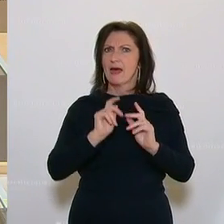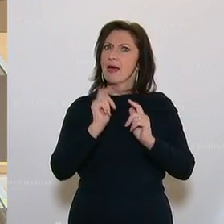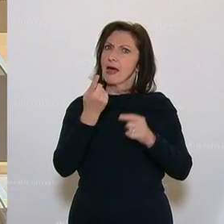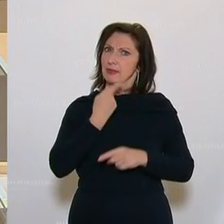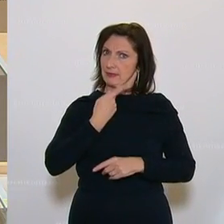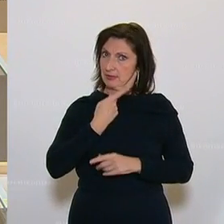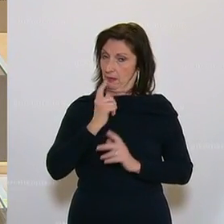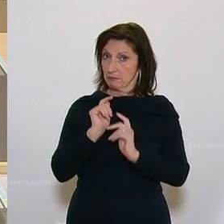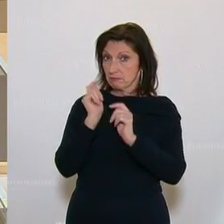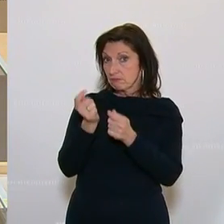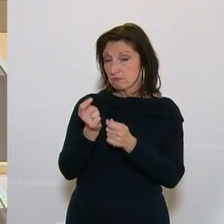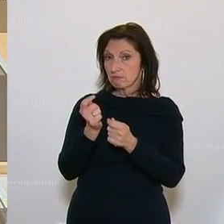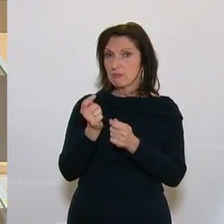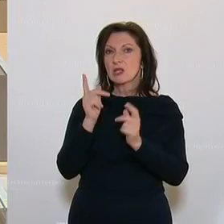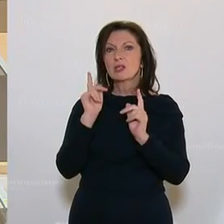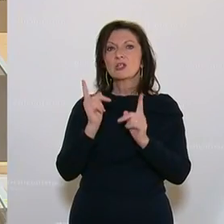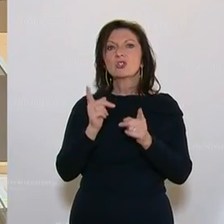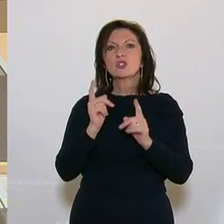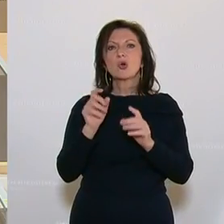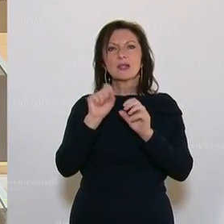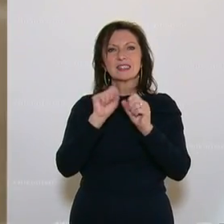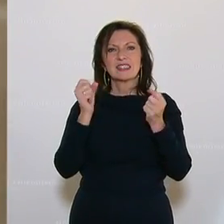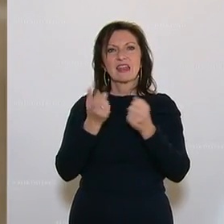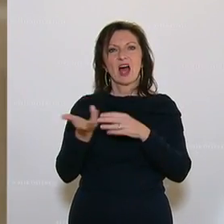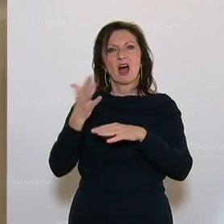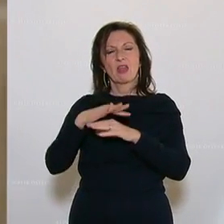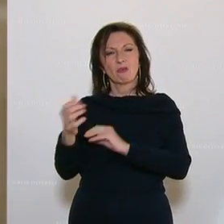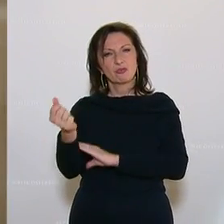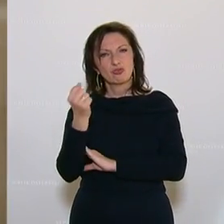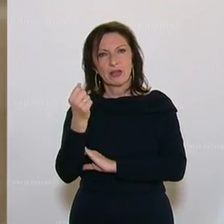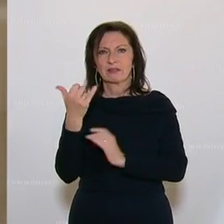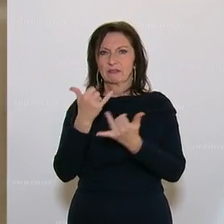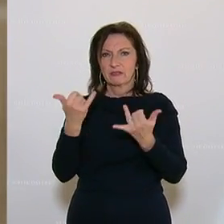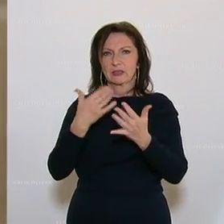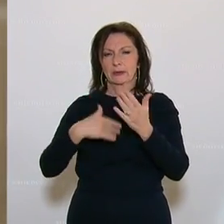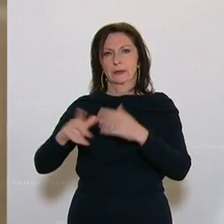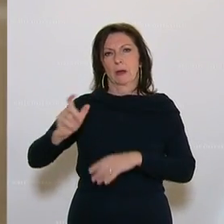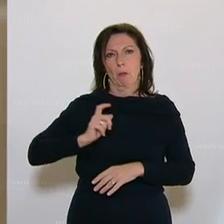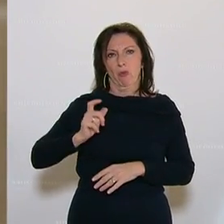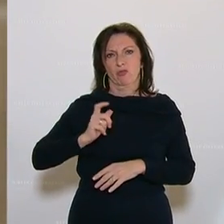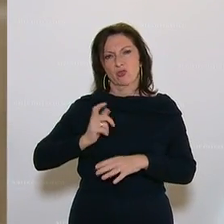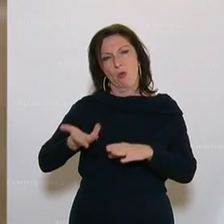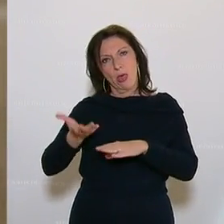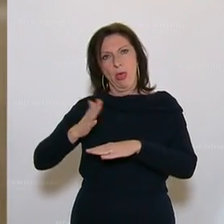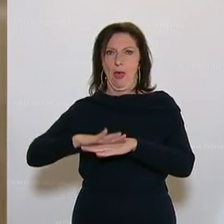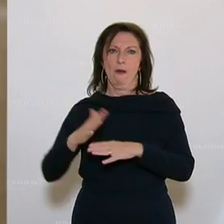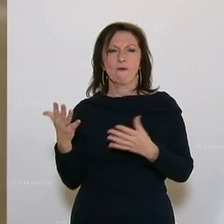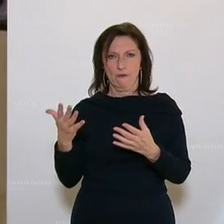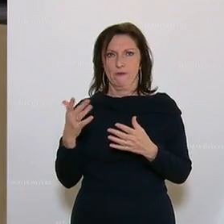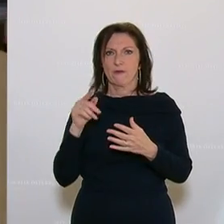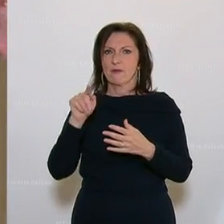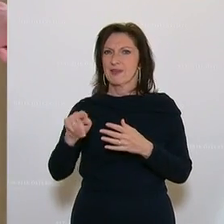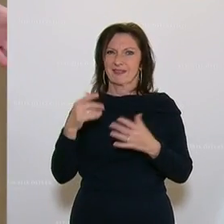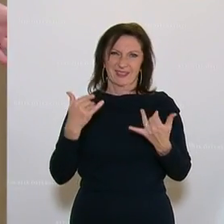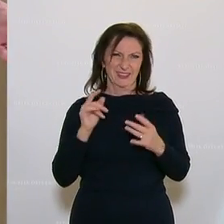wir eingebracht haben, nämlich die Stärkung des Senats durch Stärkung der Professorenschaft, passt nicht unbedingt. Da dazu